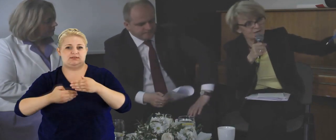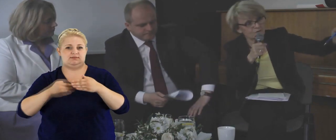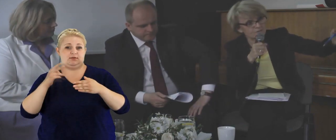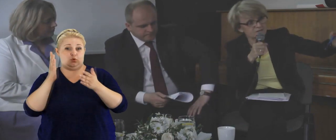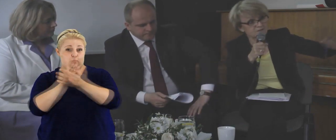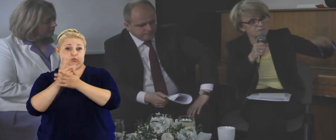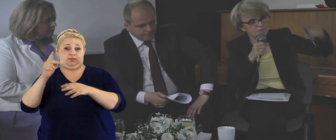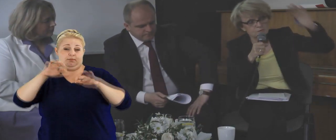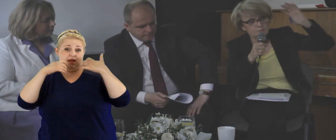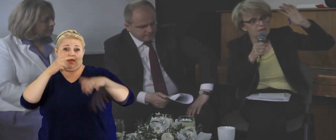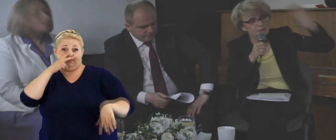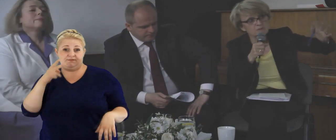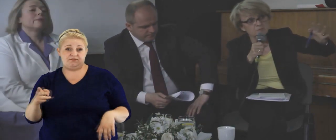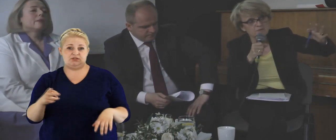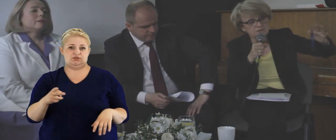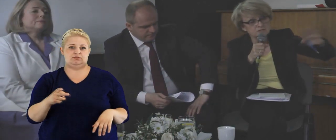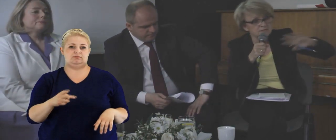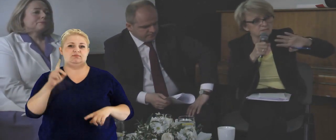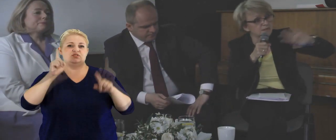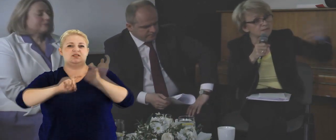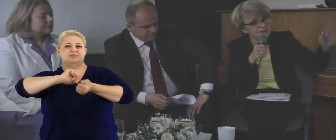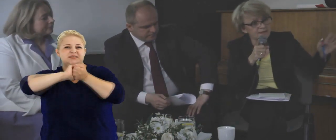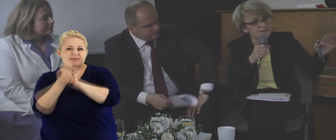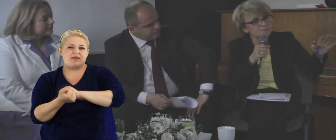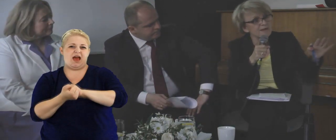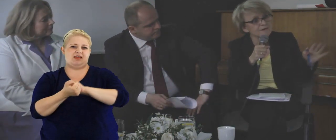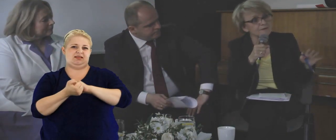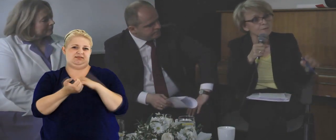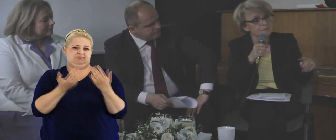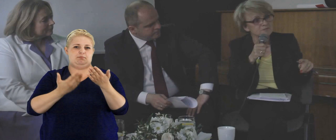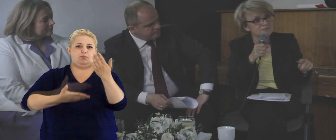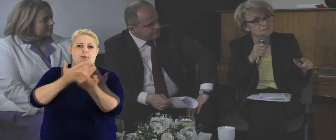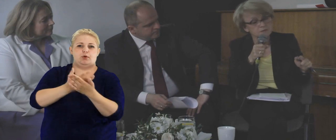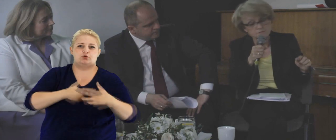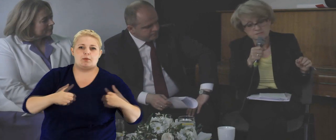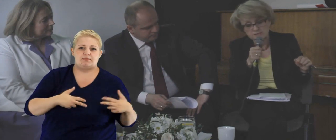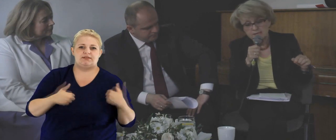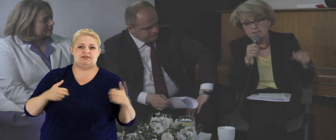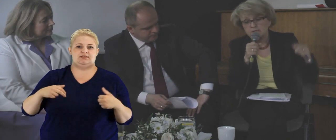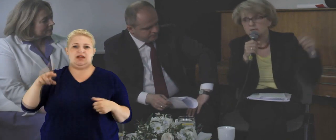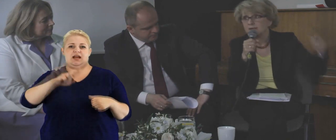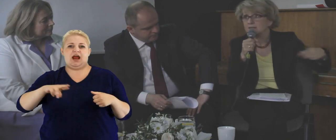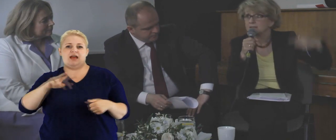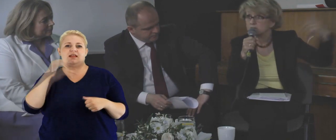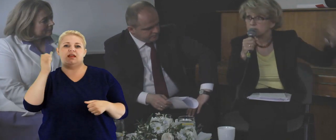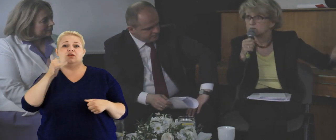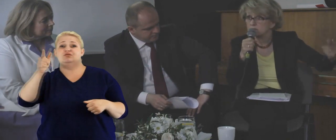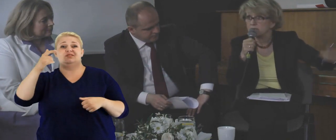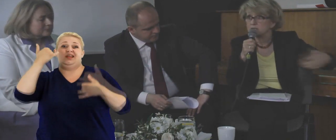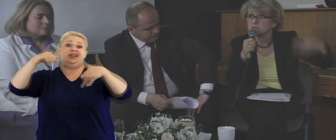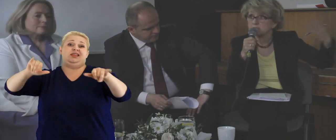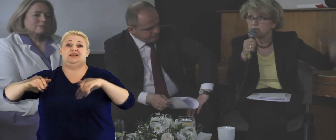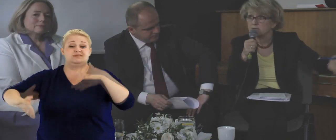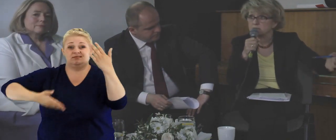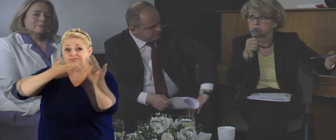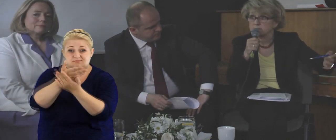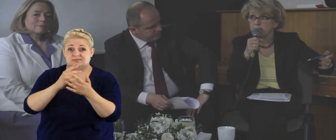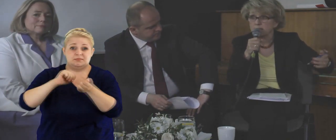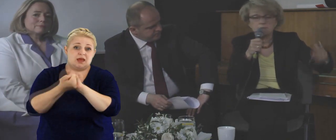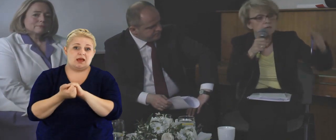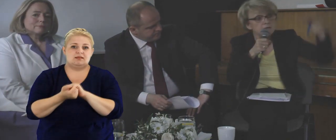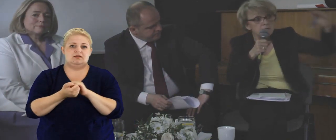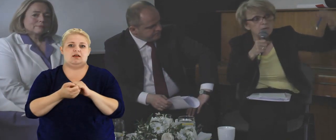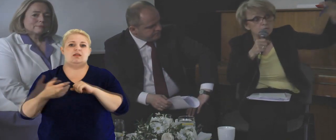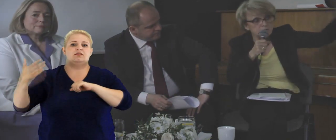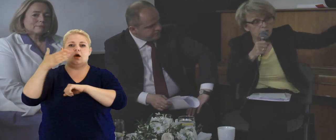końcu całego procesu, kiedy już parlament wprowadzi czasem radykalne zmiany do propozycji Komisji i kiedy Rada do tego doda jeszcze dalej idące